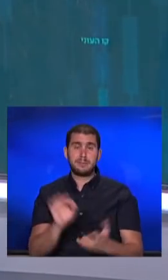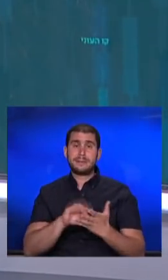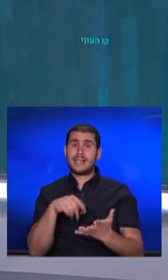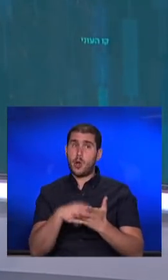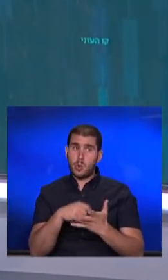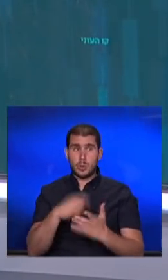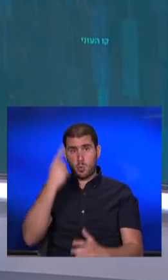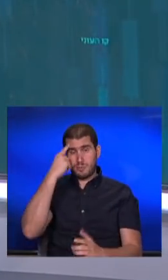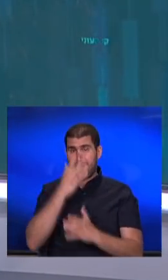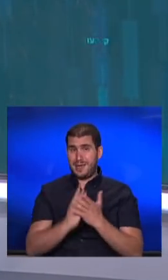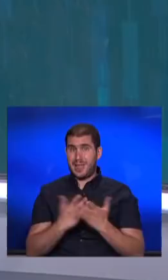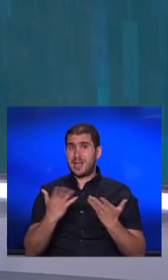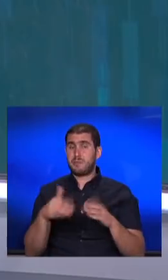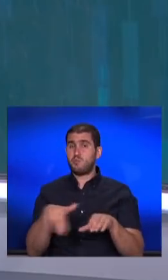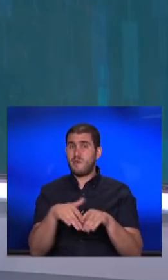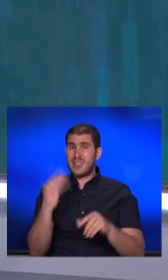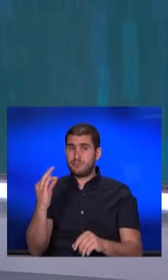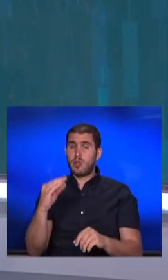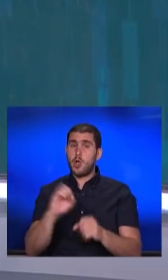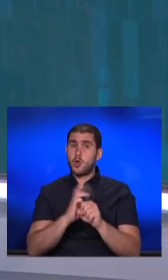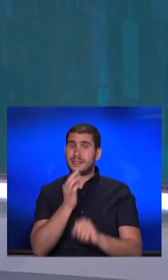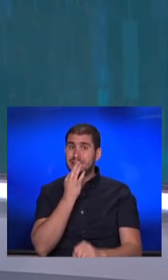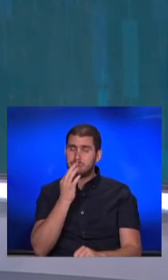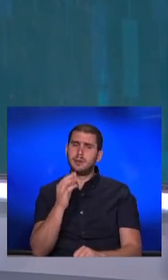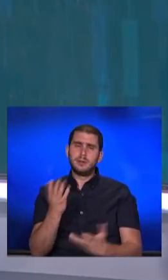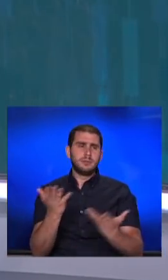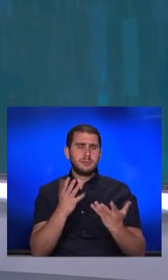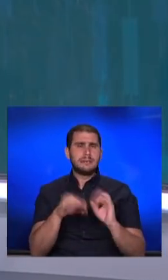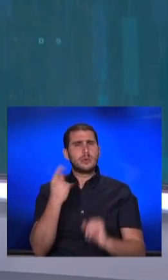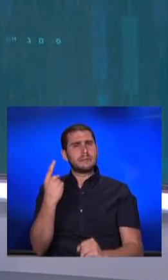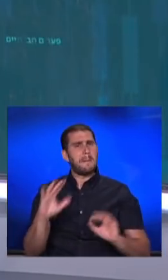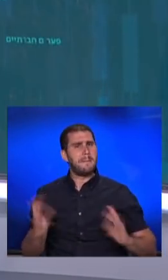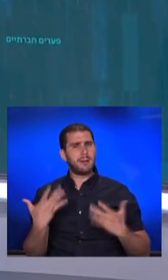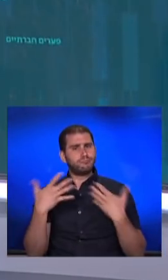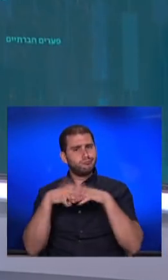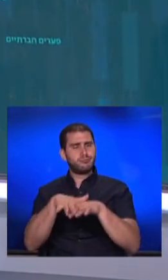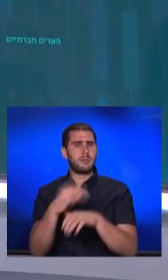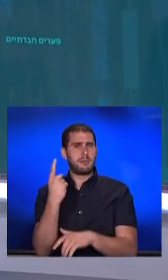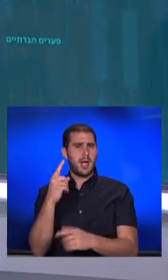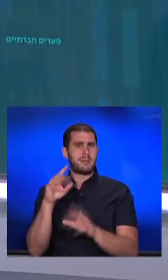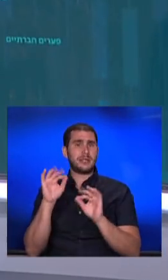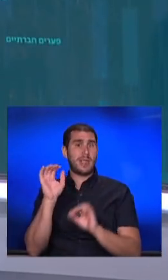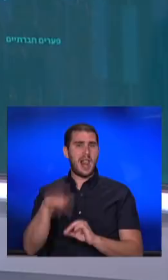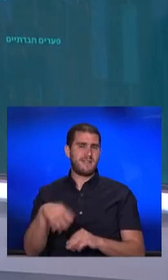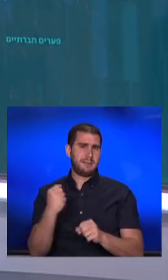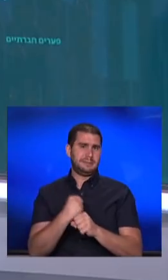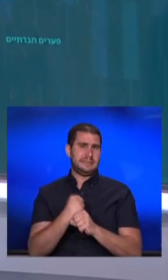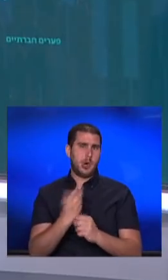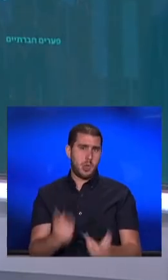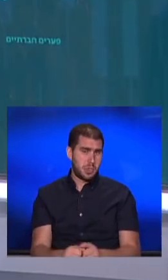מניחים שחלק גדול ממובטלי הקורונה הצעירים ימצאו את עצמם די מהר משתלבים באחת מעשרות אלפי המשרות האלה.